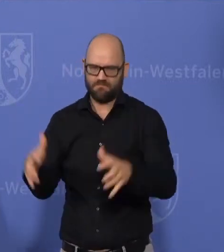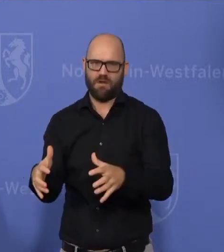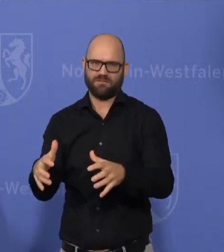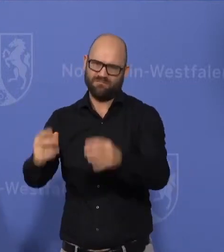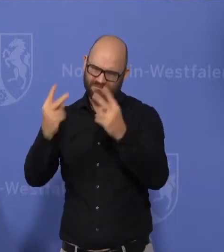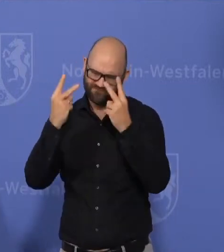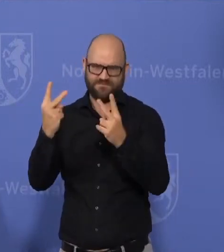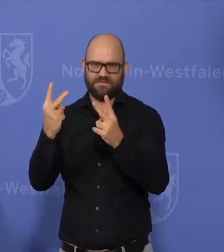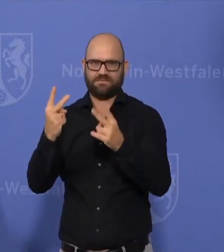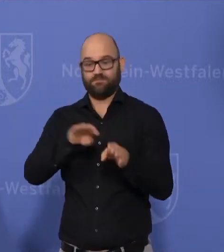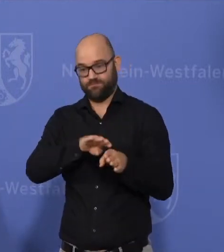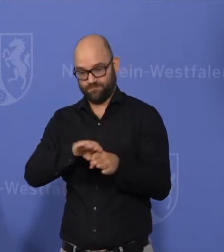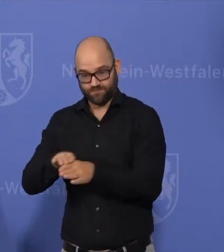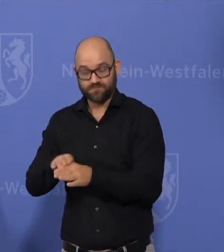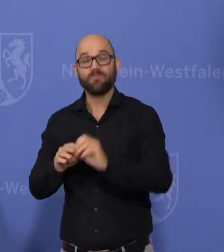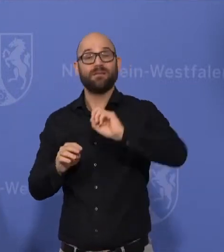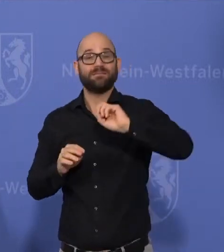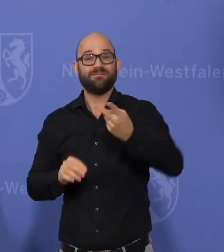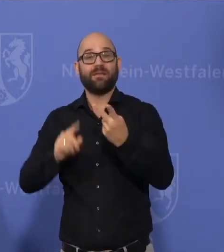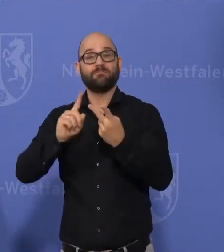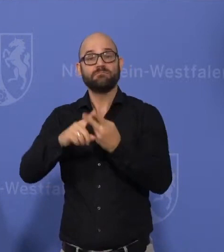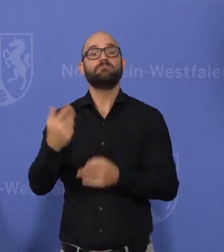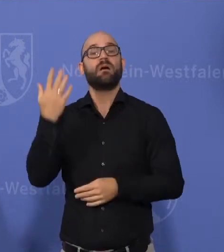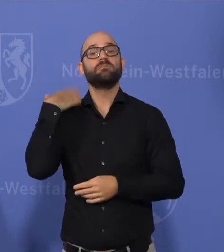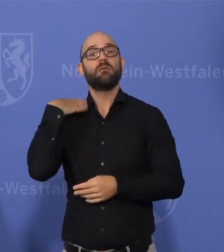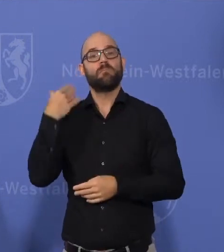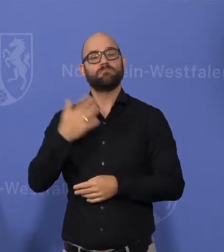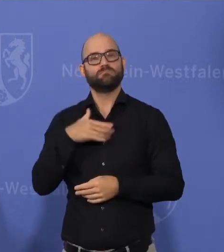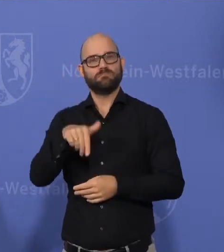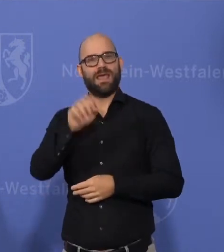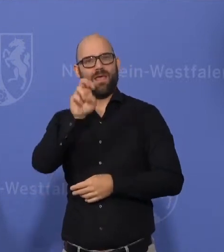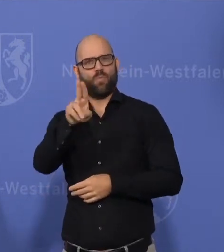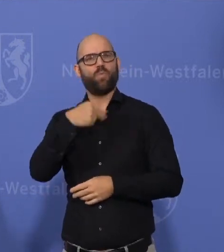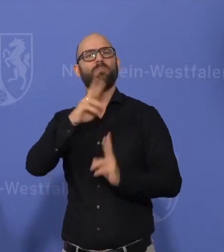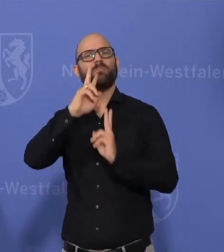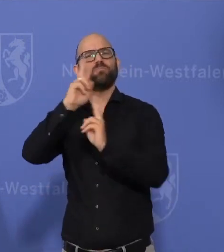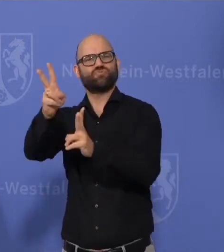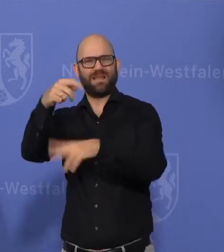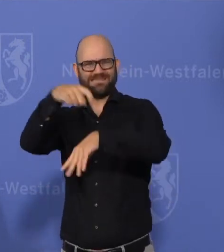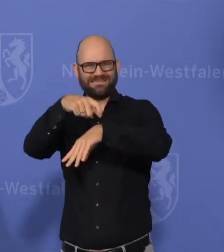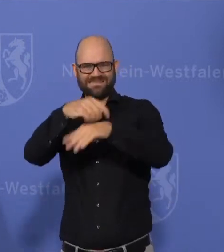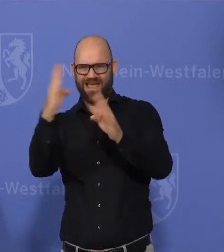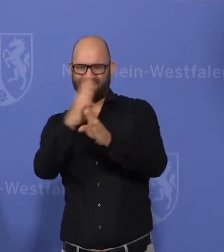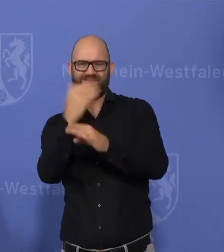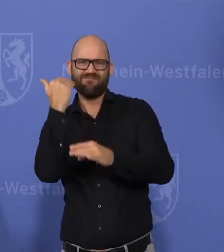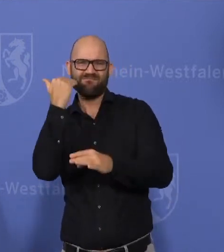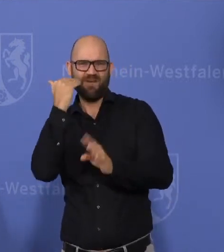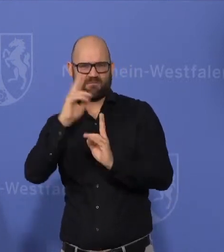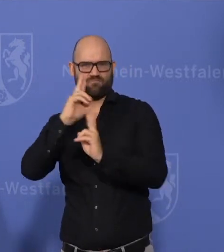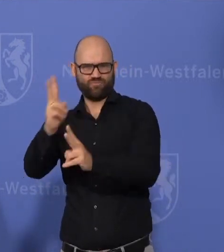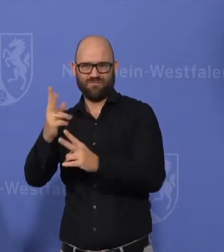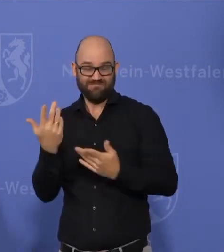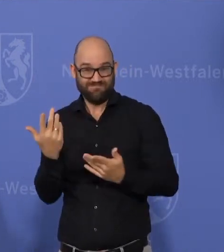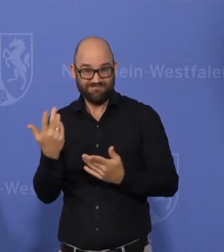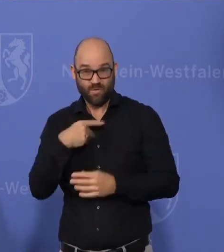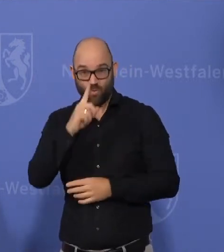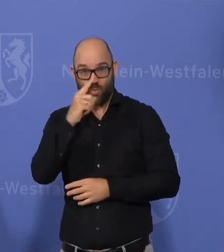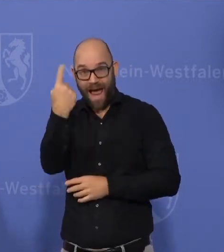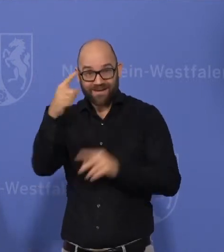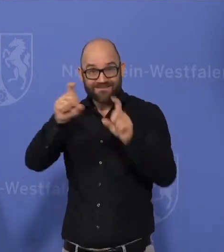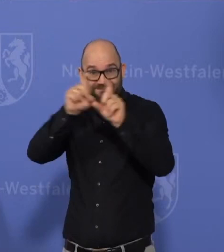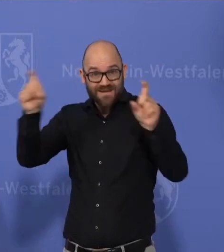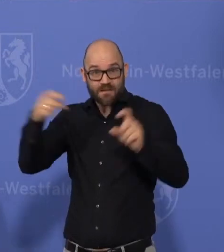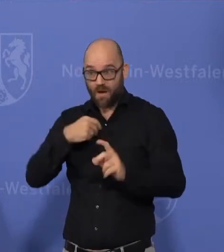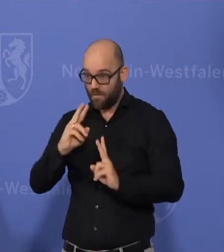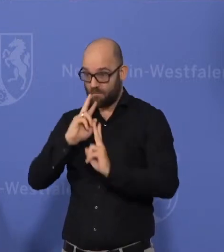bestellen mussten, also unser Land und auch die Europäische Union, war es doch völlig richtig, nicht nur auf einen Hersteller zu